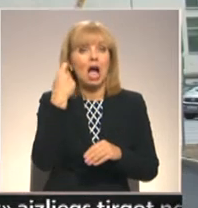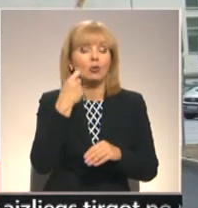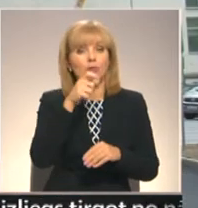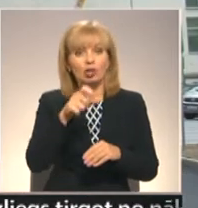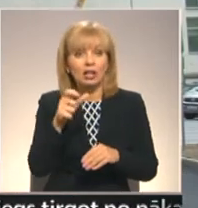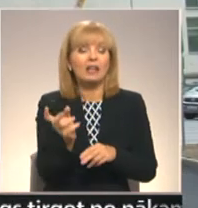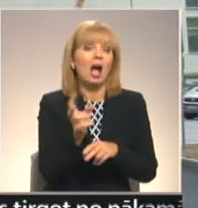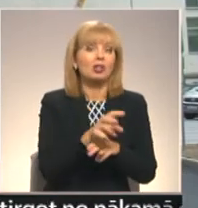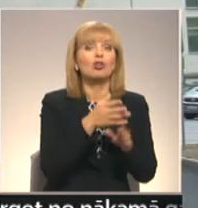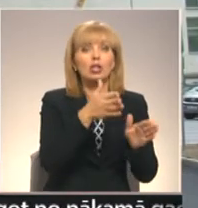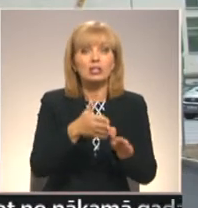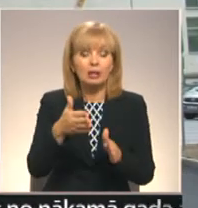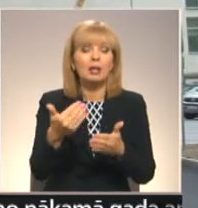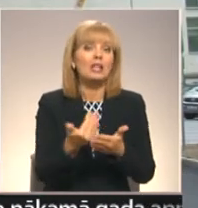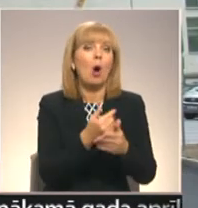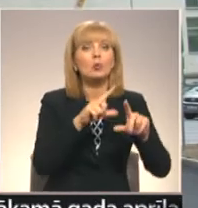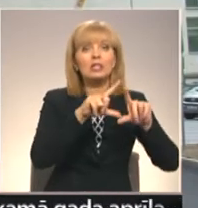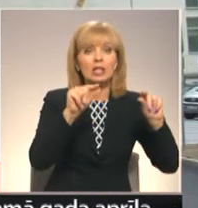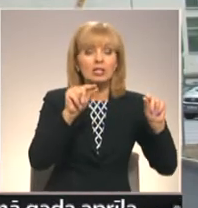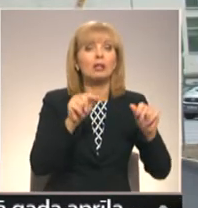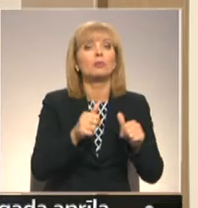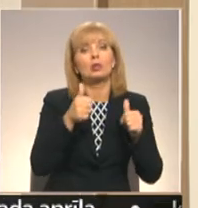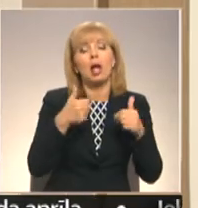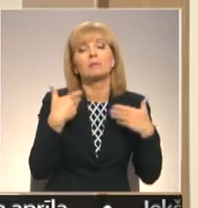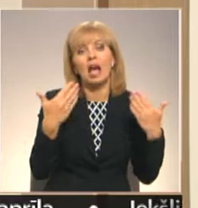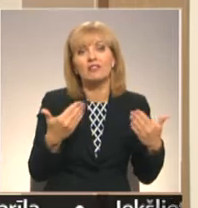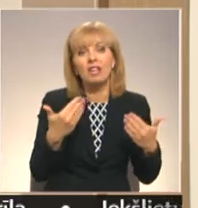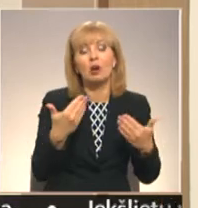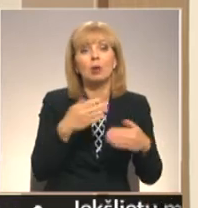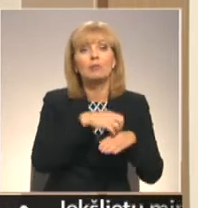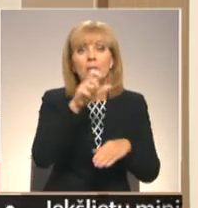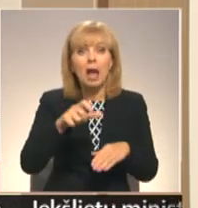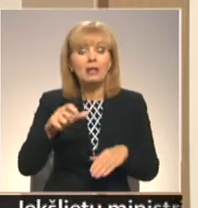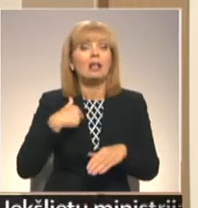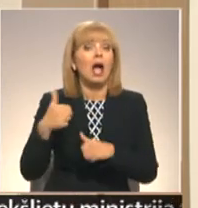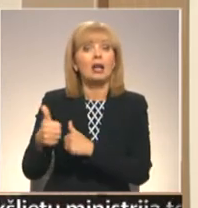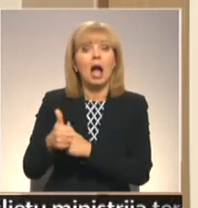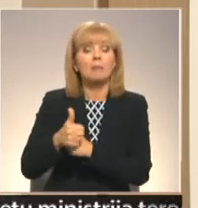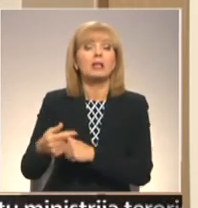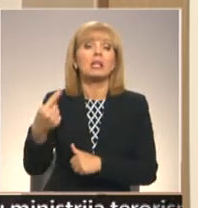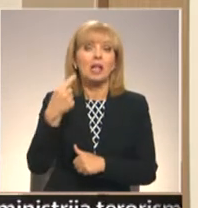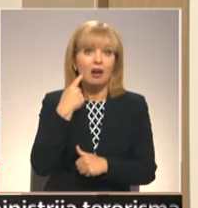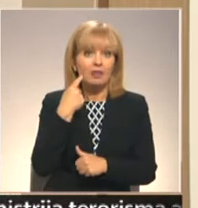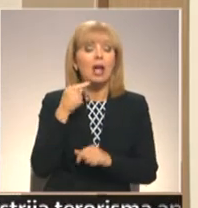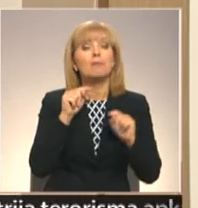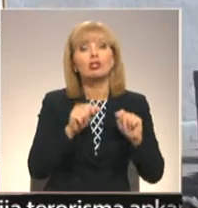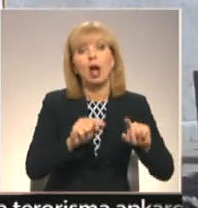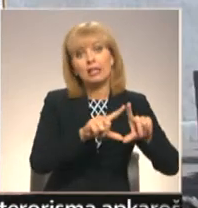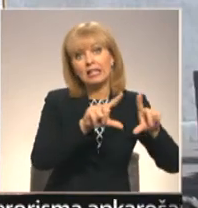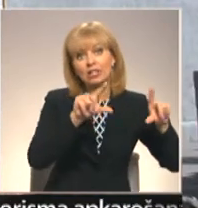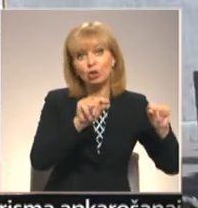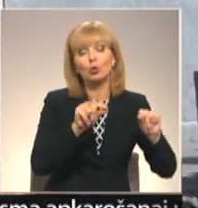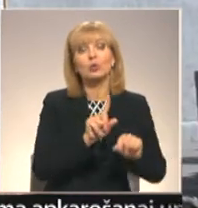jaunas veidotā institūcija ir liels atspējus arī medikvīgdienā. Lai kaimiņi neapvainos uz mums, bet tāda institūcija ir vajadzīga